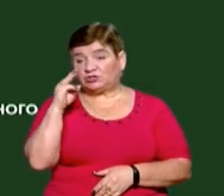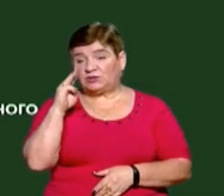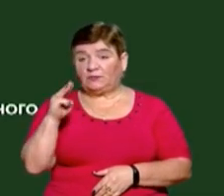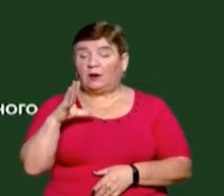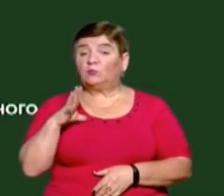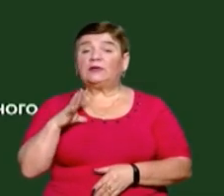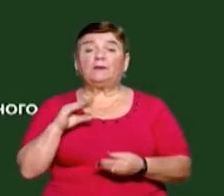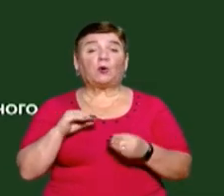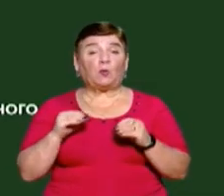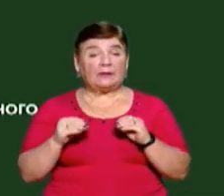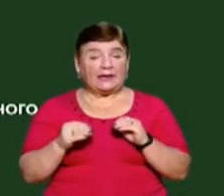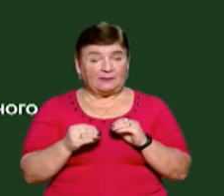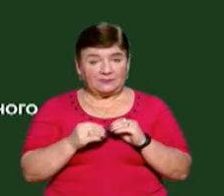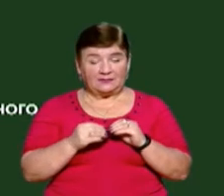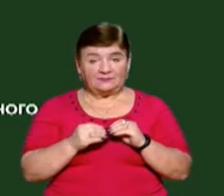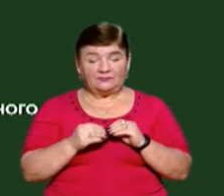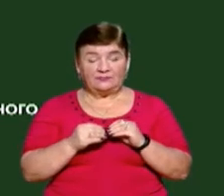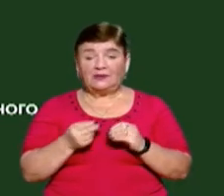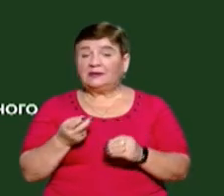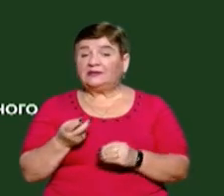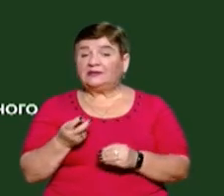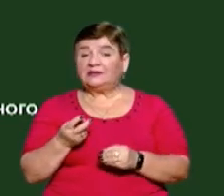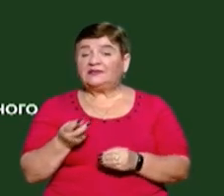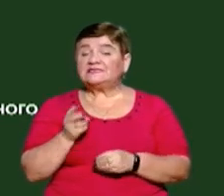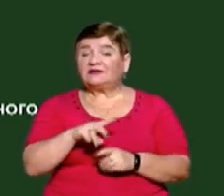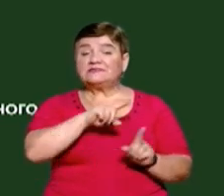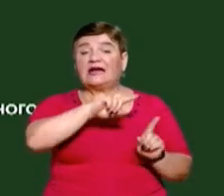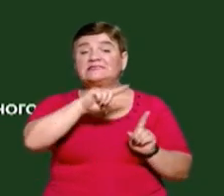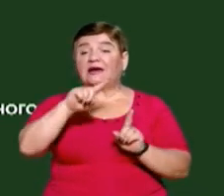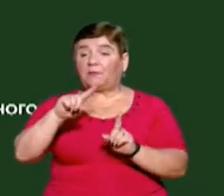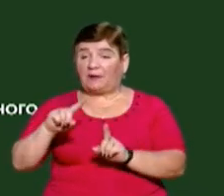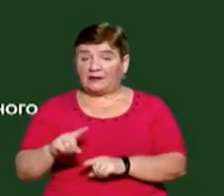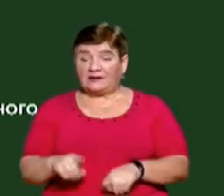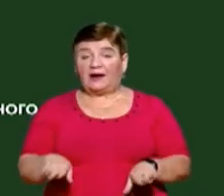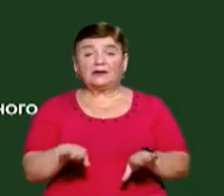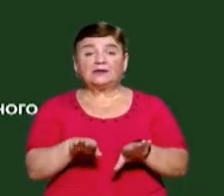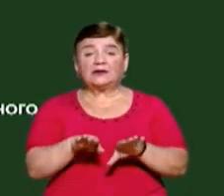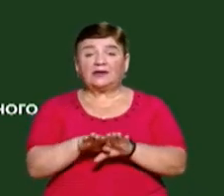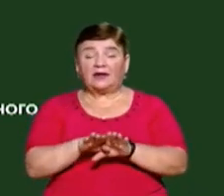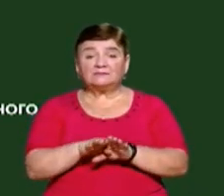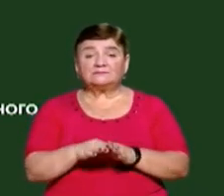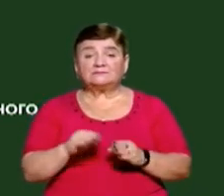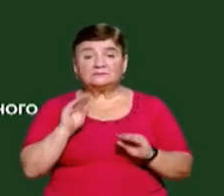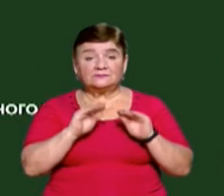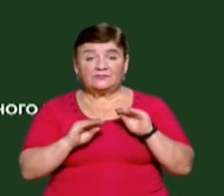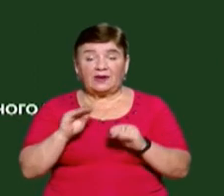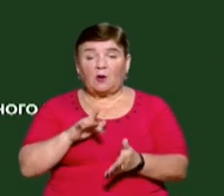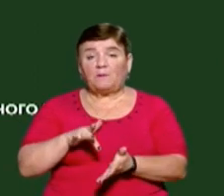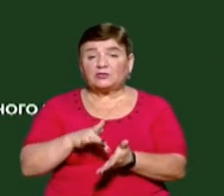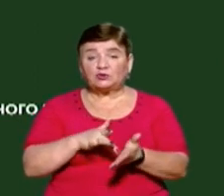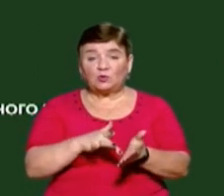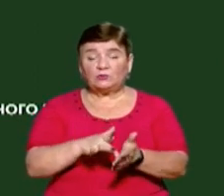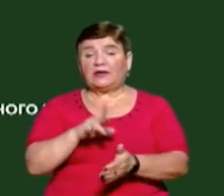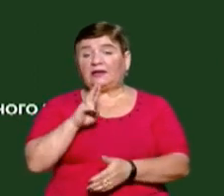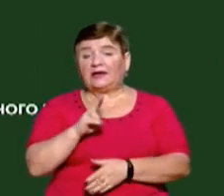встановлено, що іноземець дістався Закарпаттєю громадським транспортом, а попереджу склавши маршрут,